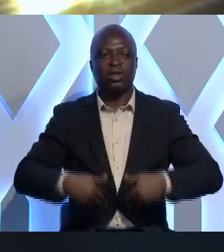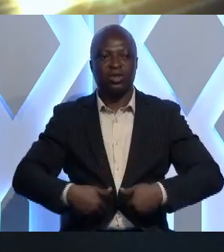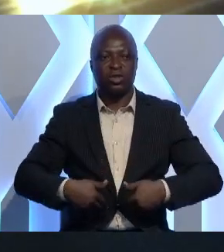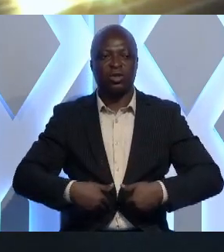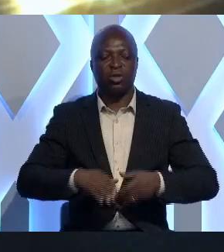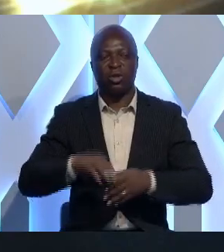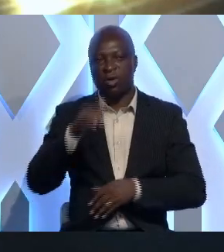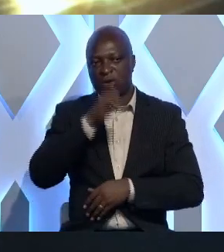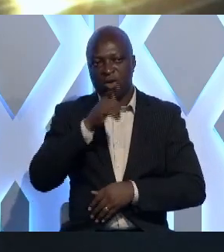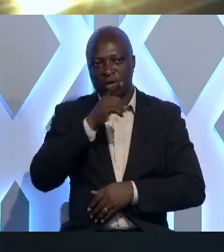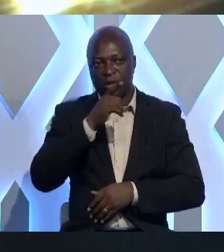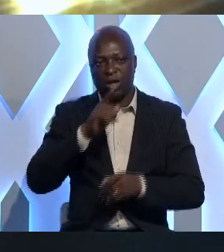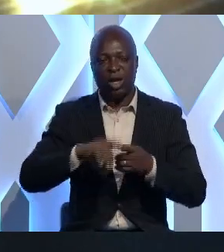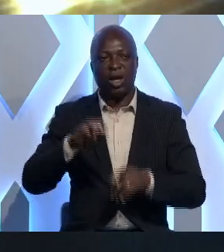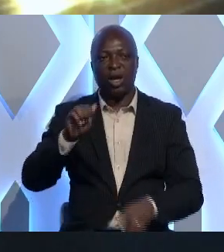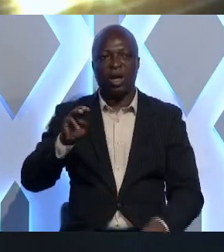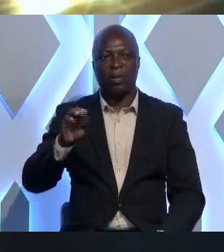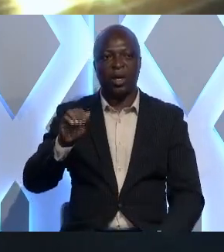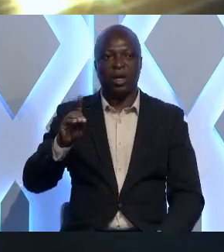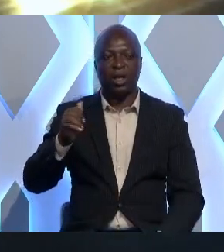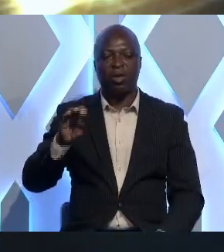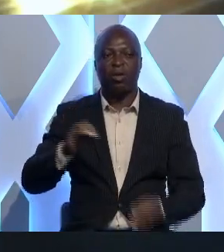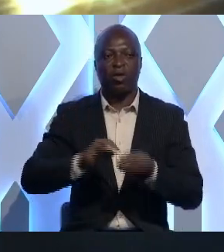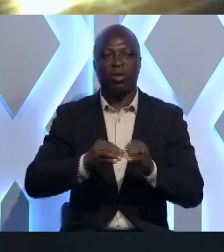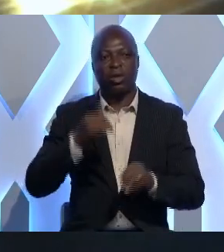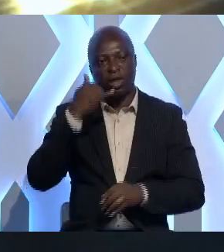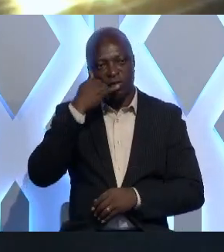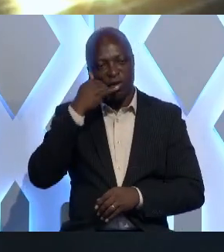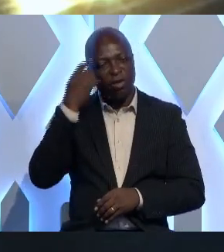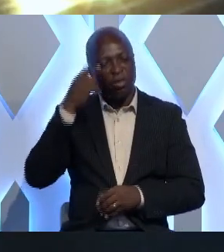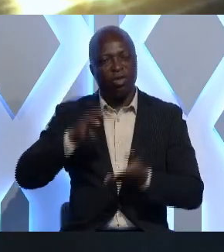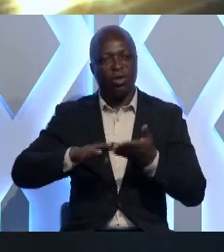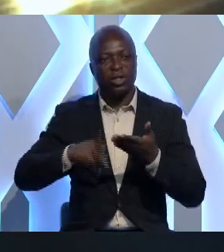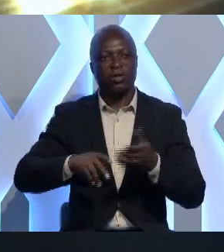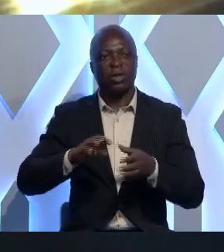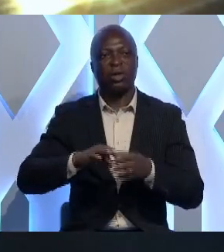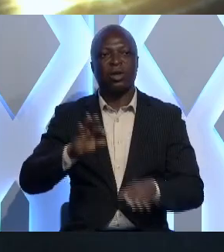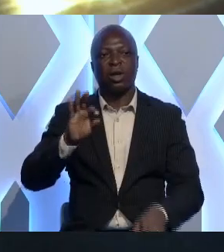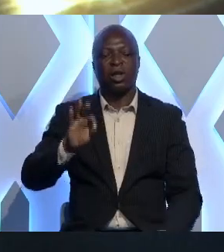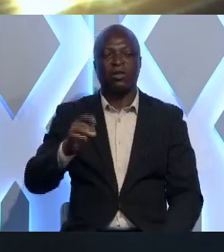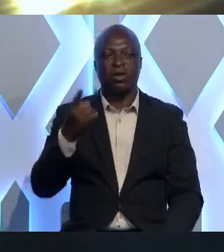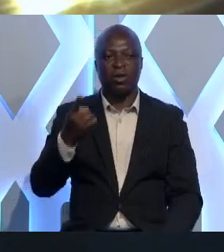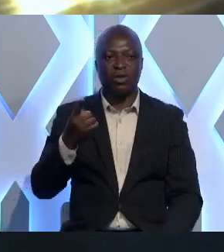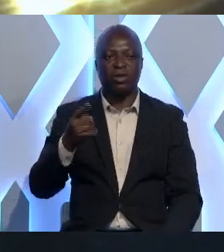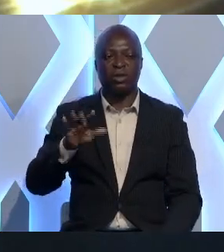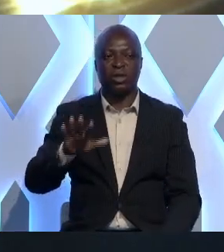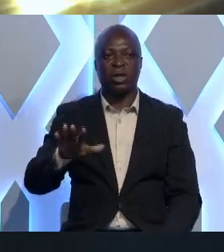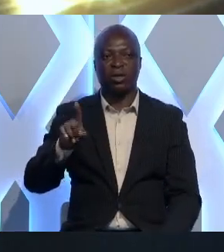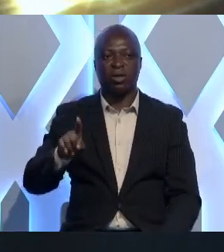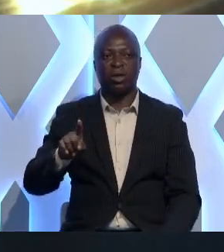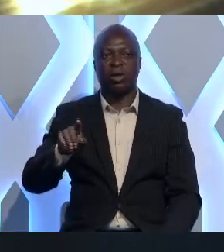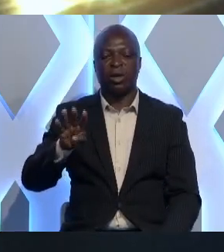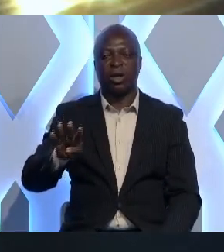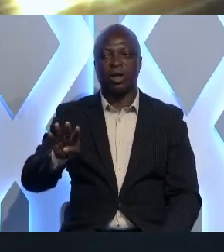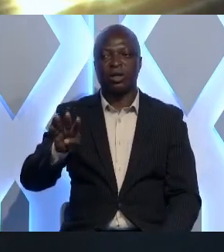de Lomé 6 à Amada Lomé. Le numéro de téléphone pour le WhatsApp c'est le 91 51 45